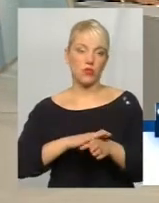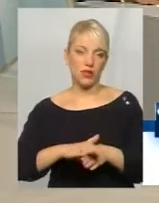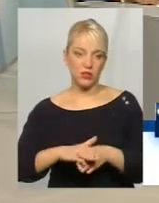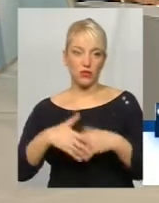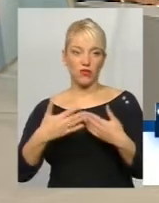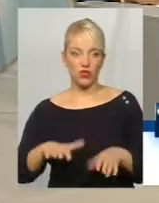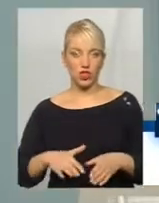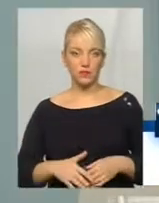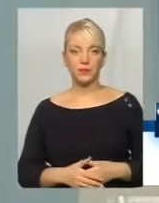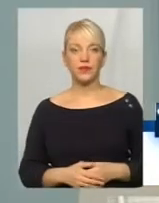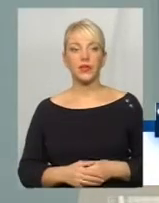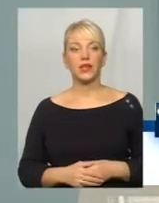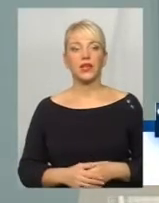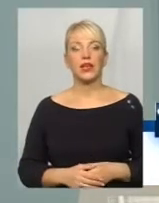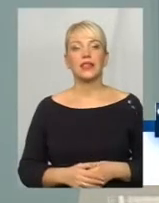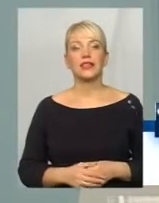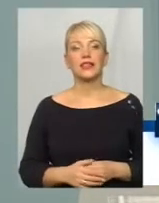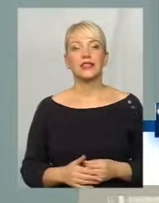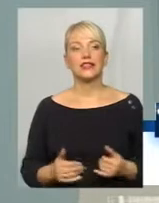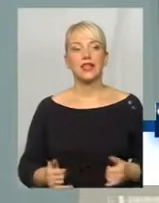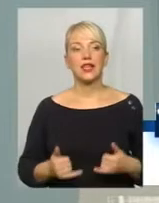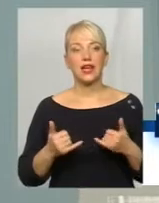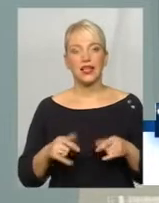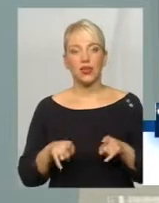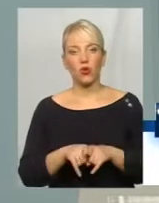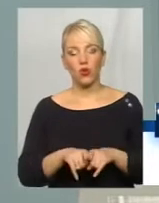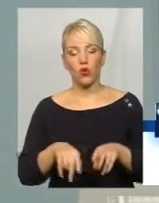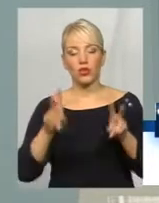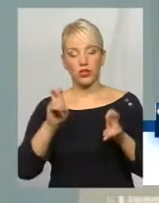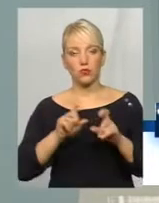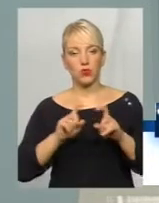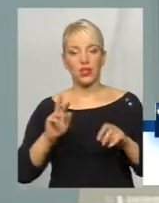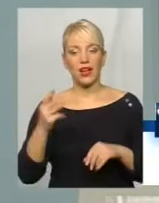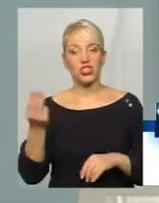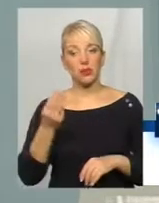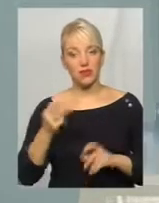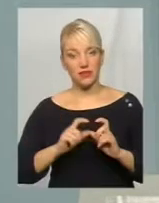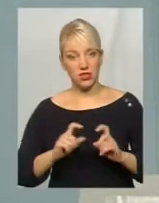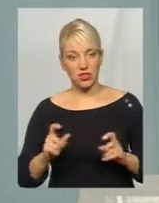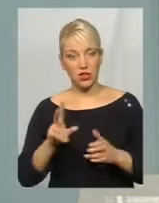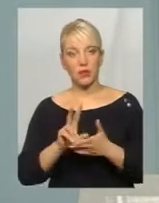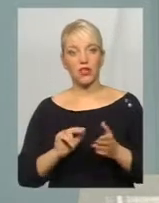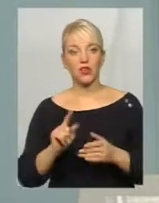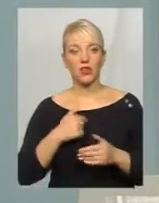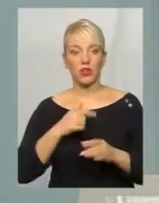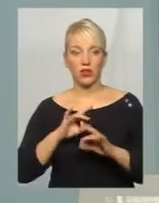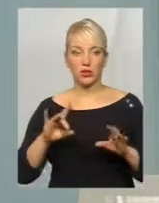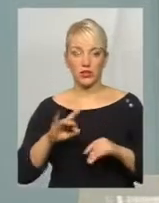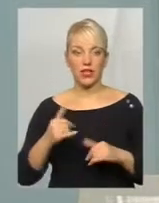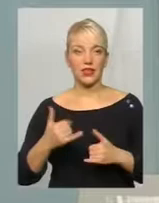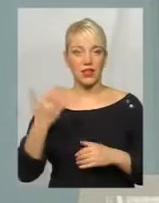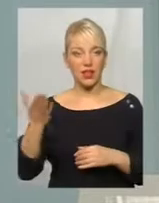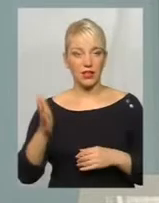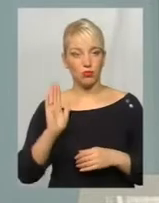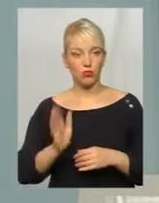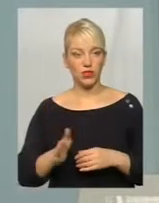вже в повній мірі. От якраз для такого типу шкіл, як Шепетівська школа, приклад, яку я зараз навела, для неї